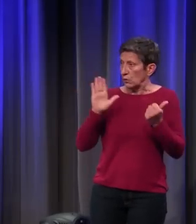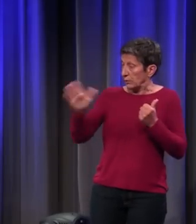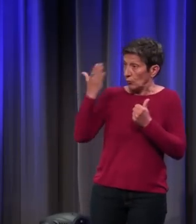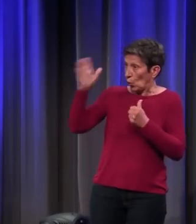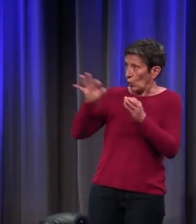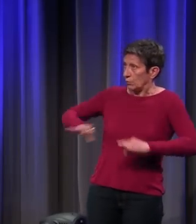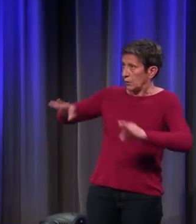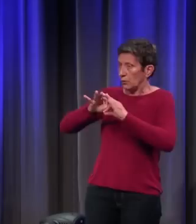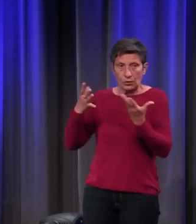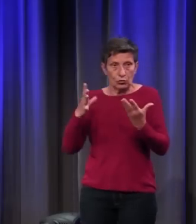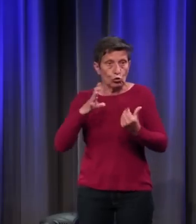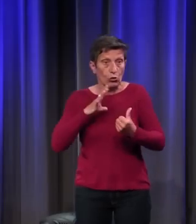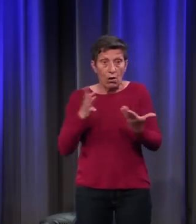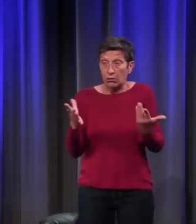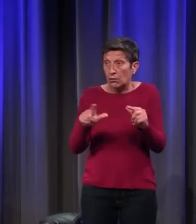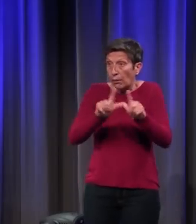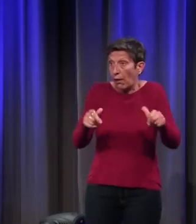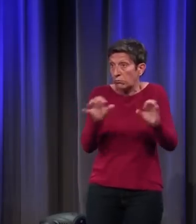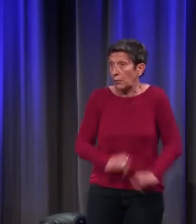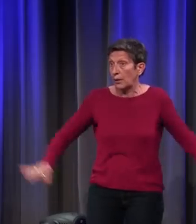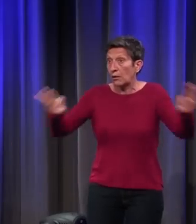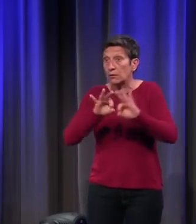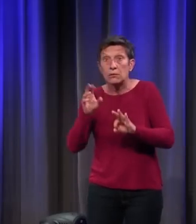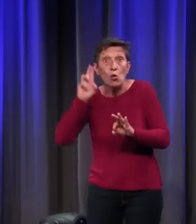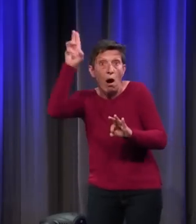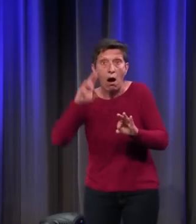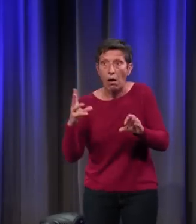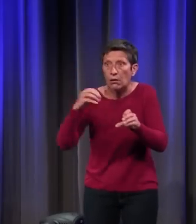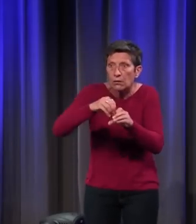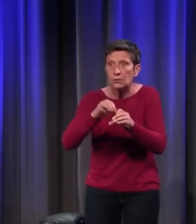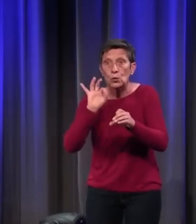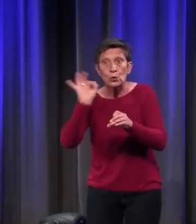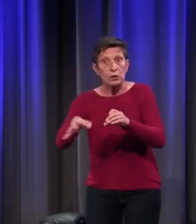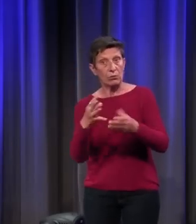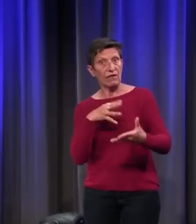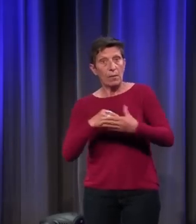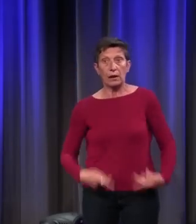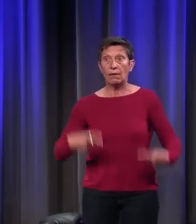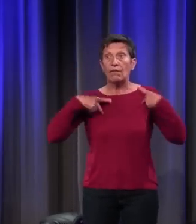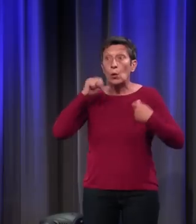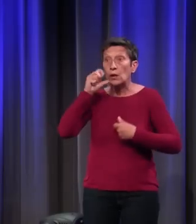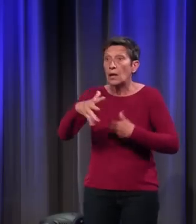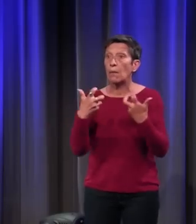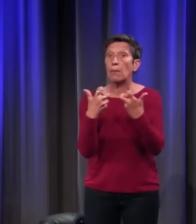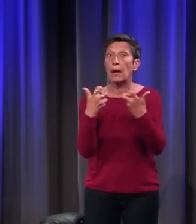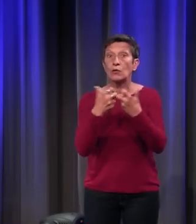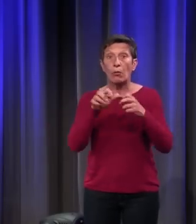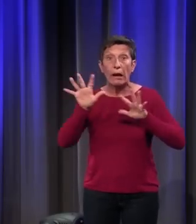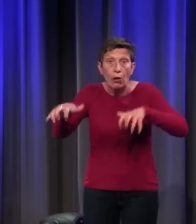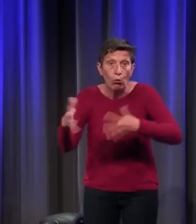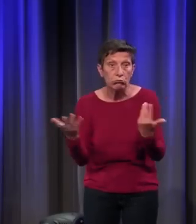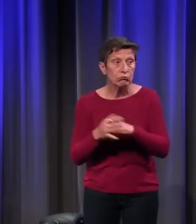physiquement présents, ou rarement, mais qui font quand même partie de la vie quotidienne. Par exemple, le lion.